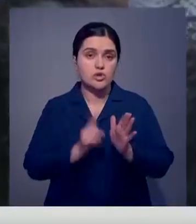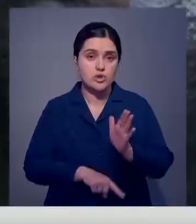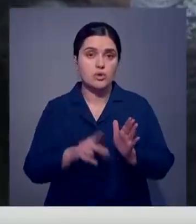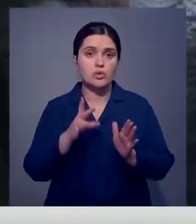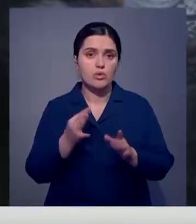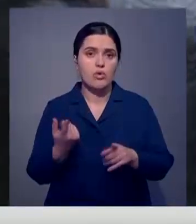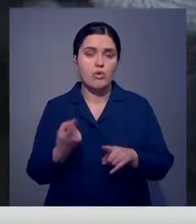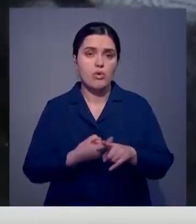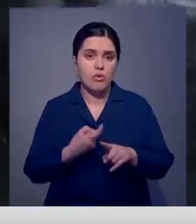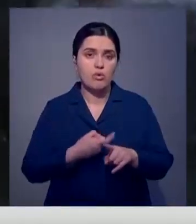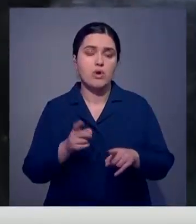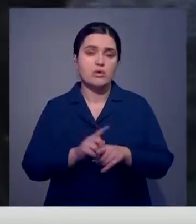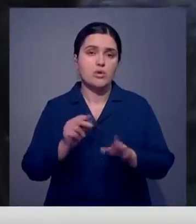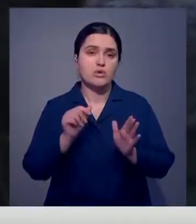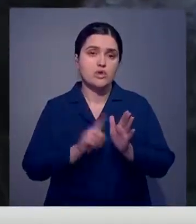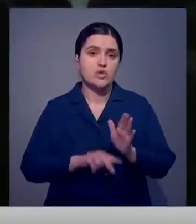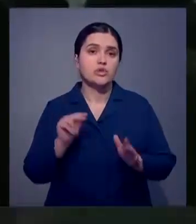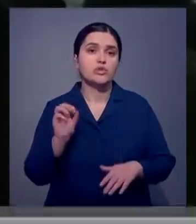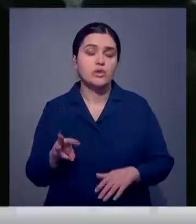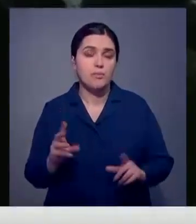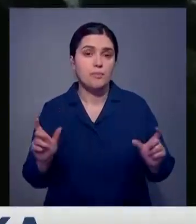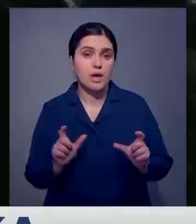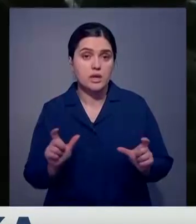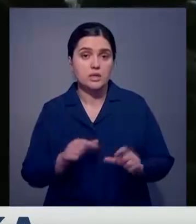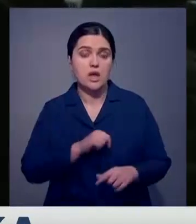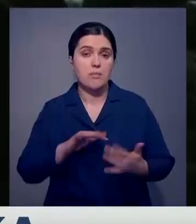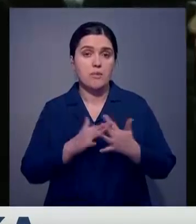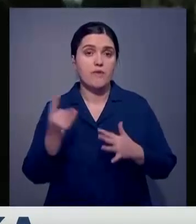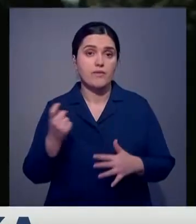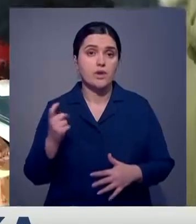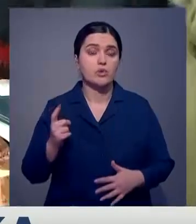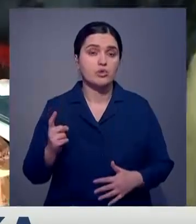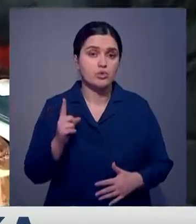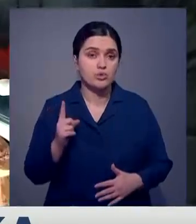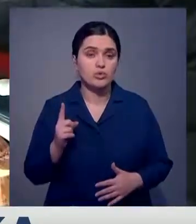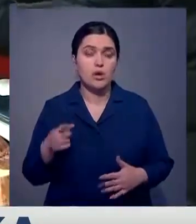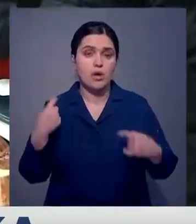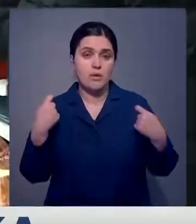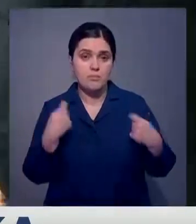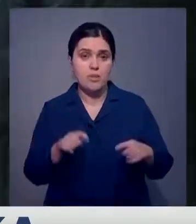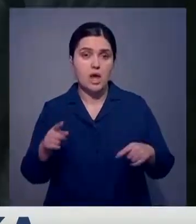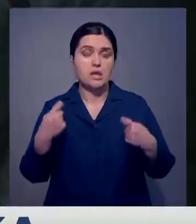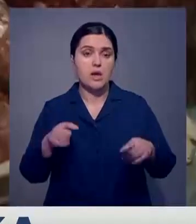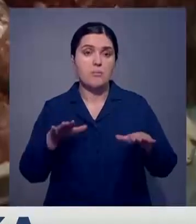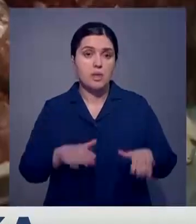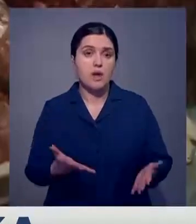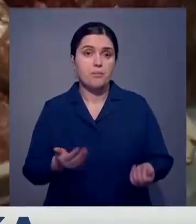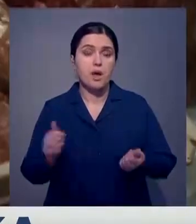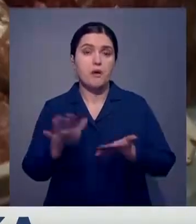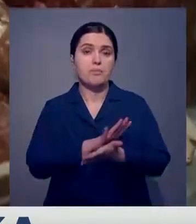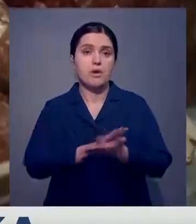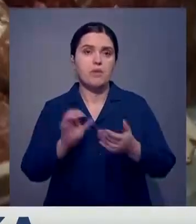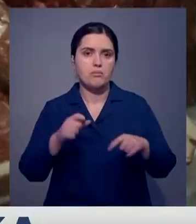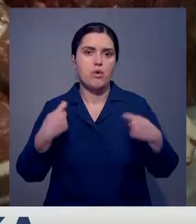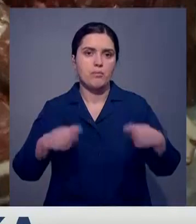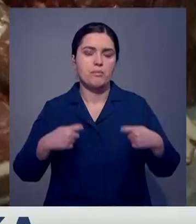овощи тоже подешевле, чем в магазине. Сами фермеры всегда ждут подобных ярмарок. Торговые места они получают бесплатно и могут